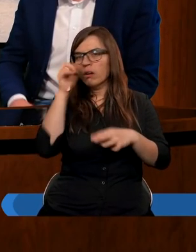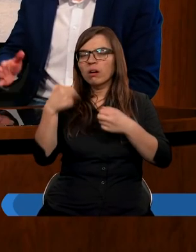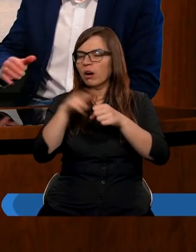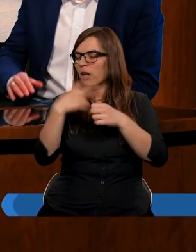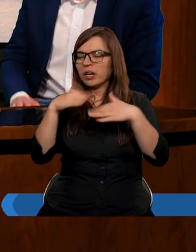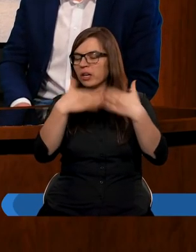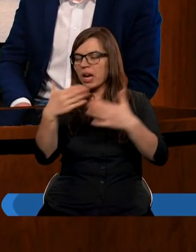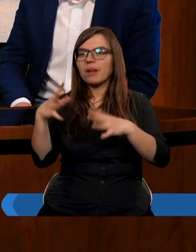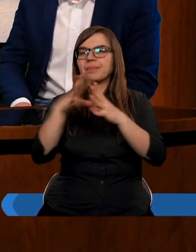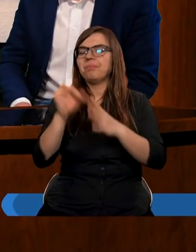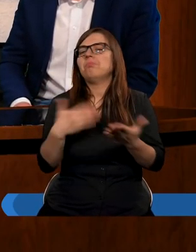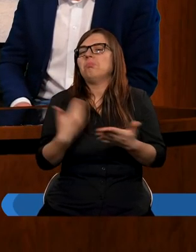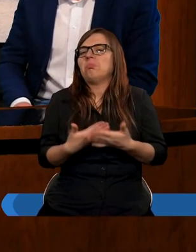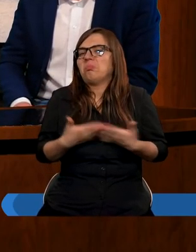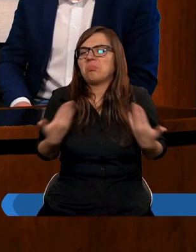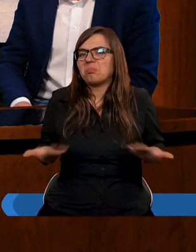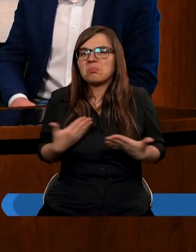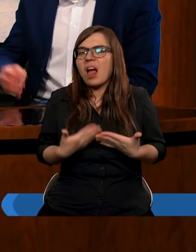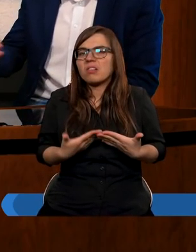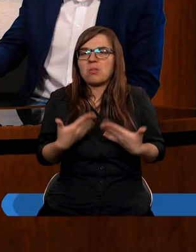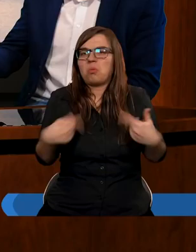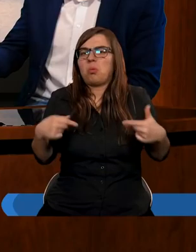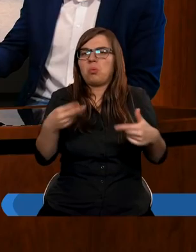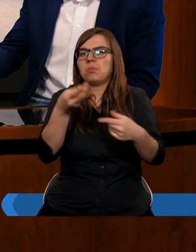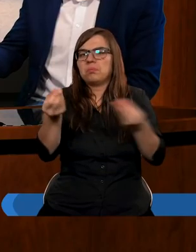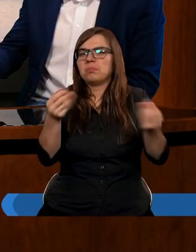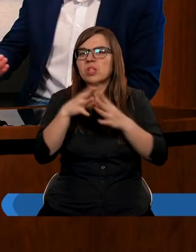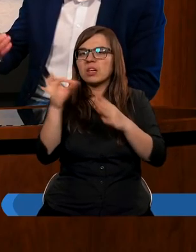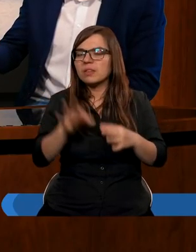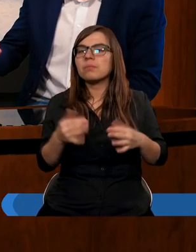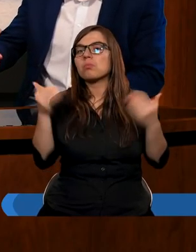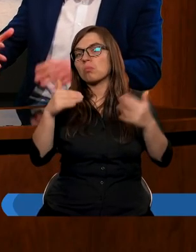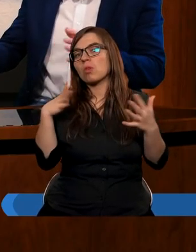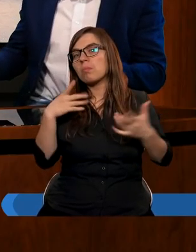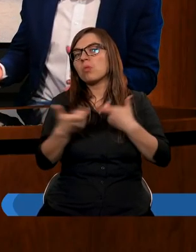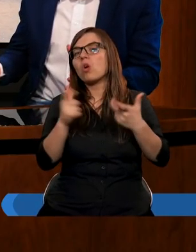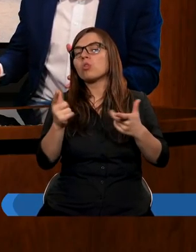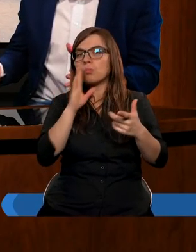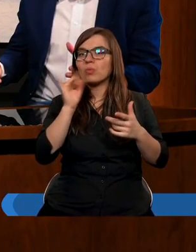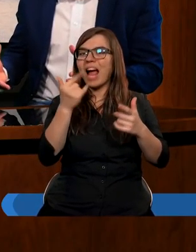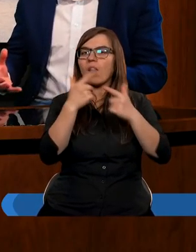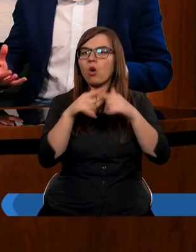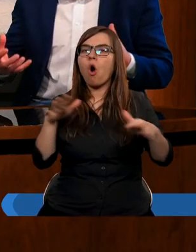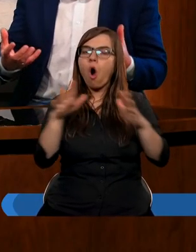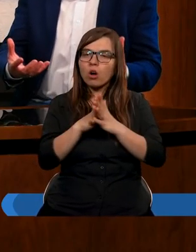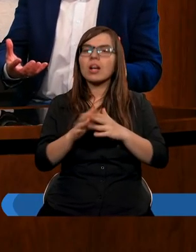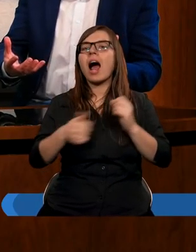nie oddają. Dlaczego oni nie oddają? Czy może można by było zrobić coś, my jako Kościół, aby ci ludzie się